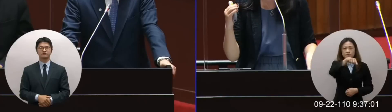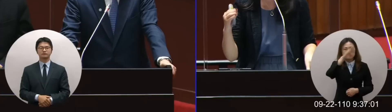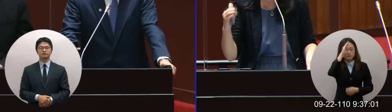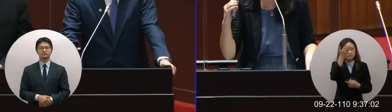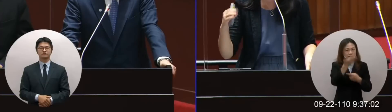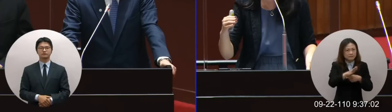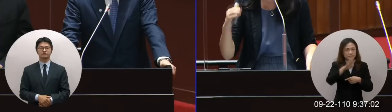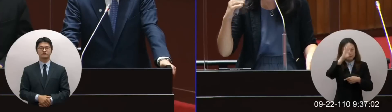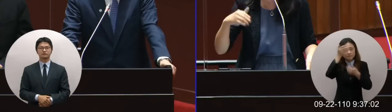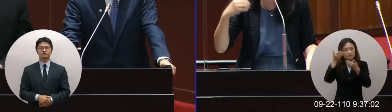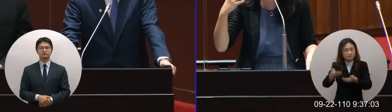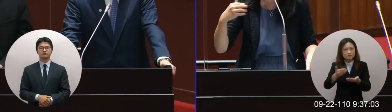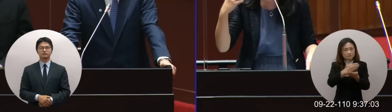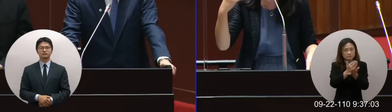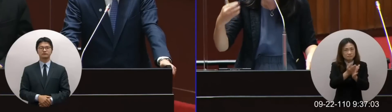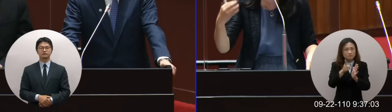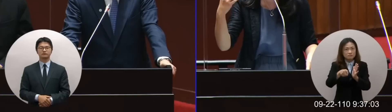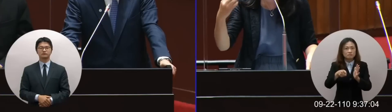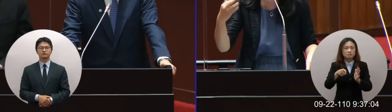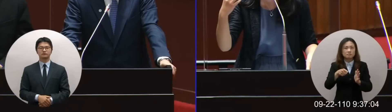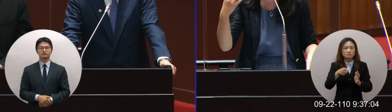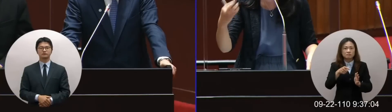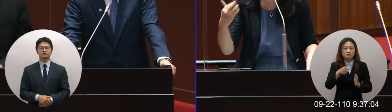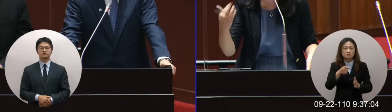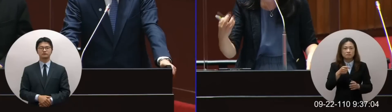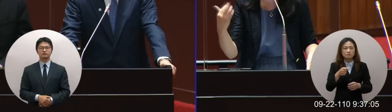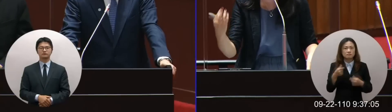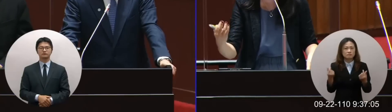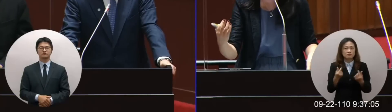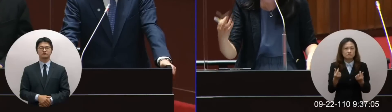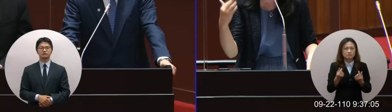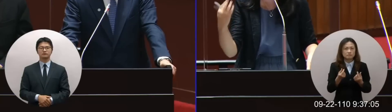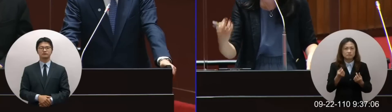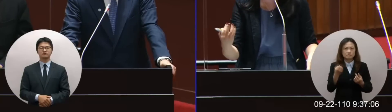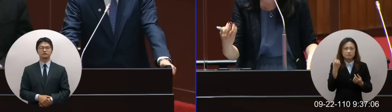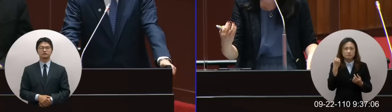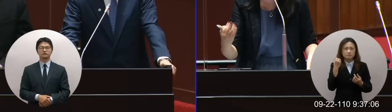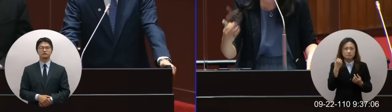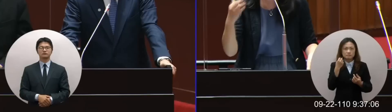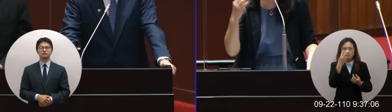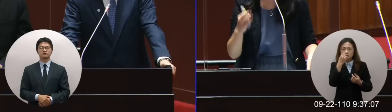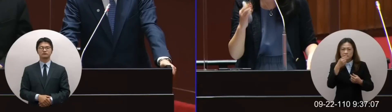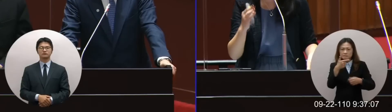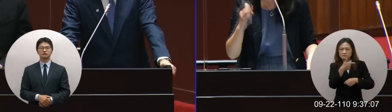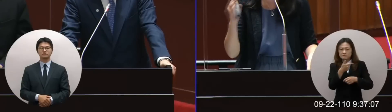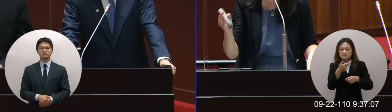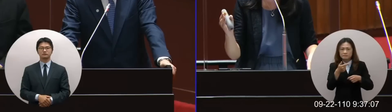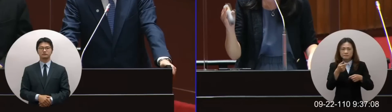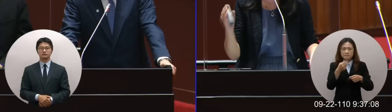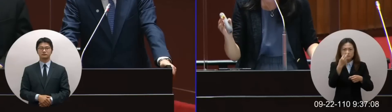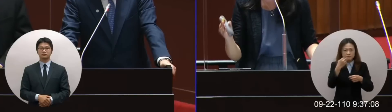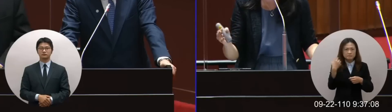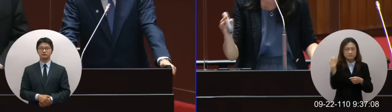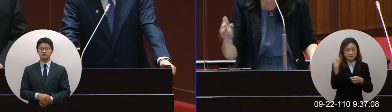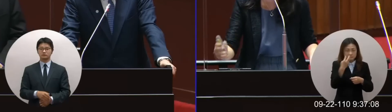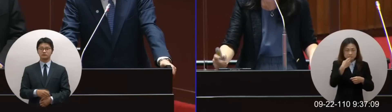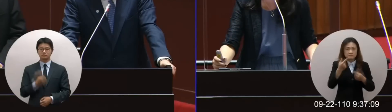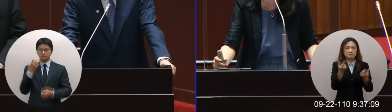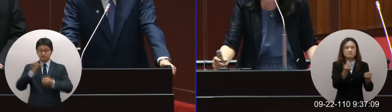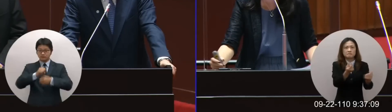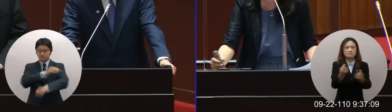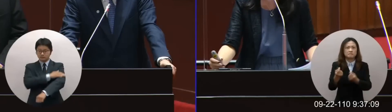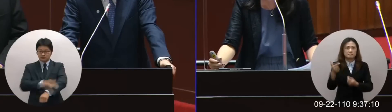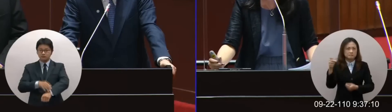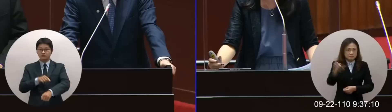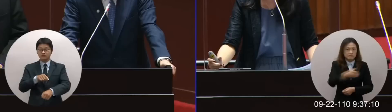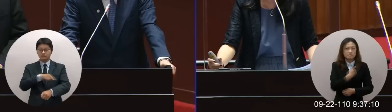跟死亡率他們已經希望醜向像什麼新流感這樣的方式新常態的方式所以您不要去講說其他國家疫情